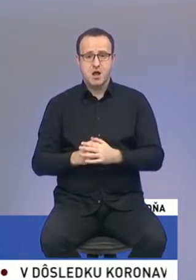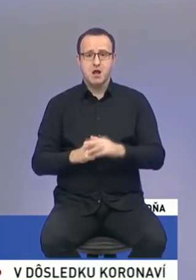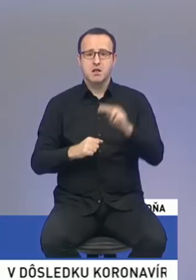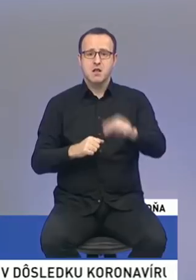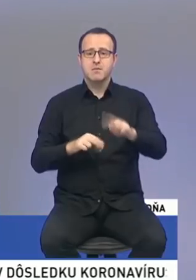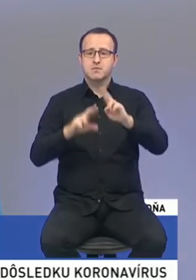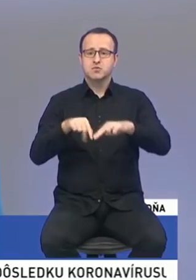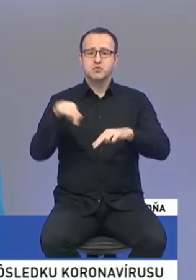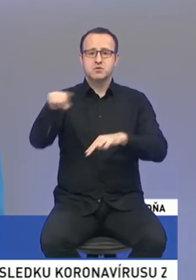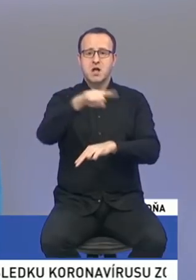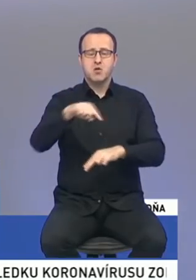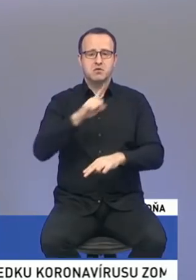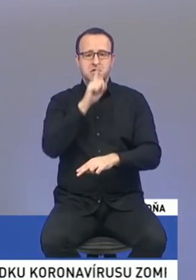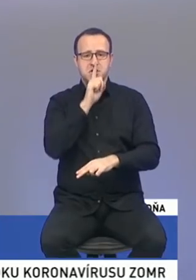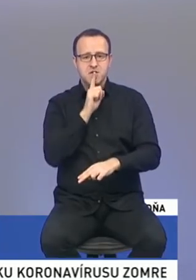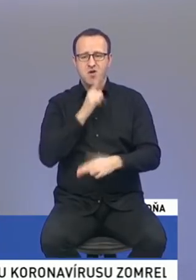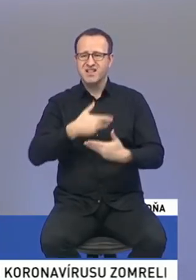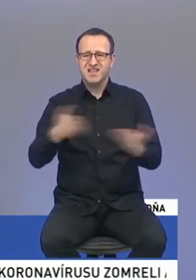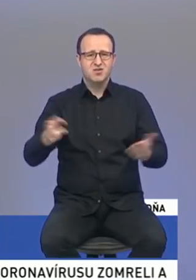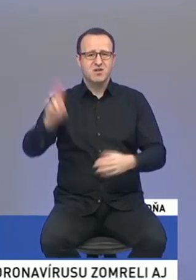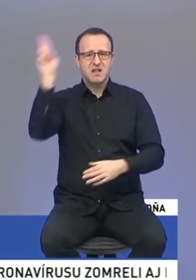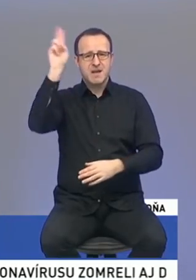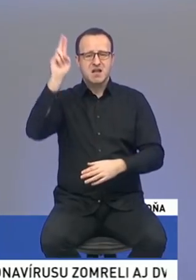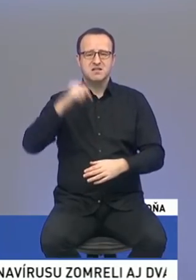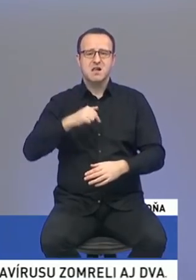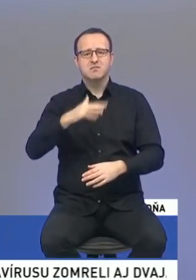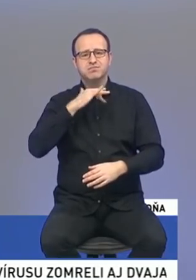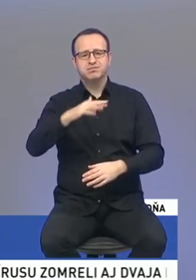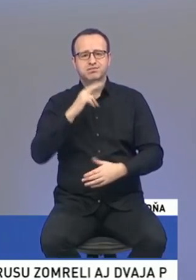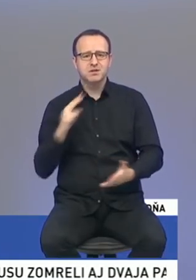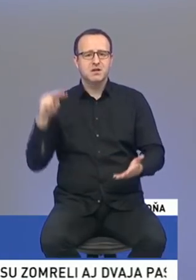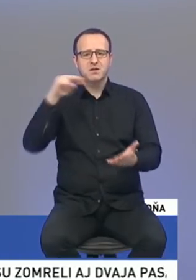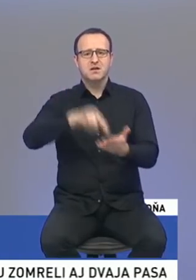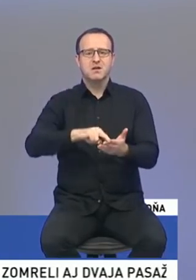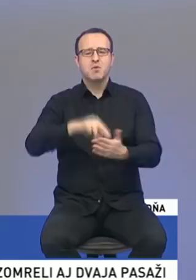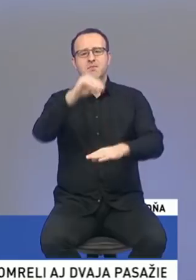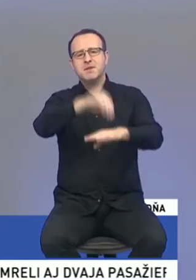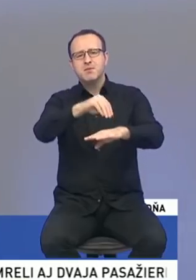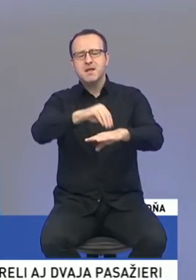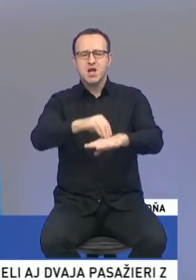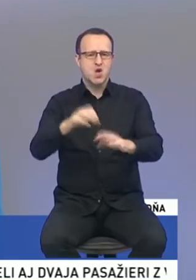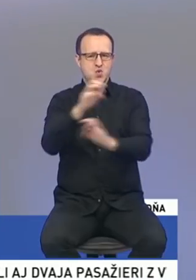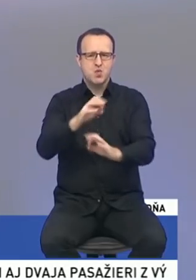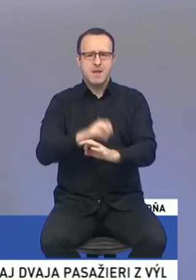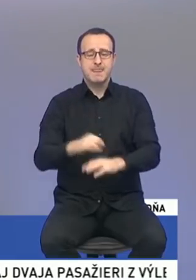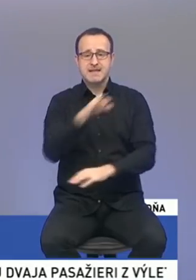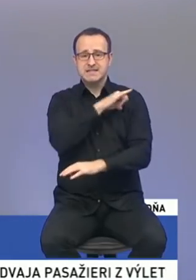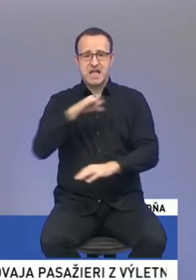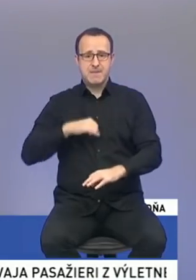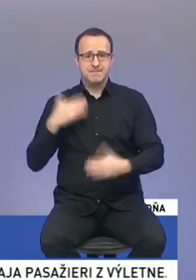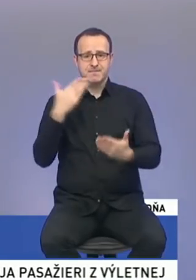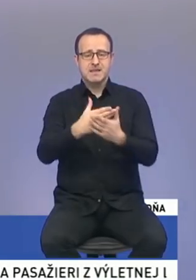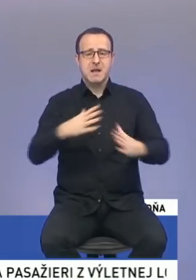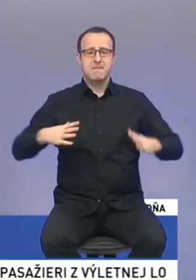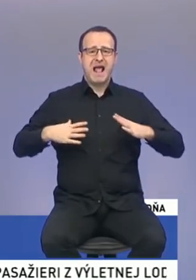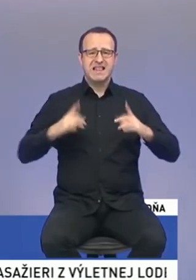absolútne trápne ticho. Nikto sa neprihlasil po mne do rozpravy, nikto nešiel s faktickou poznámkou. Ani sám predkladateľ, pán